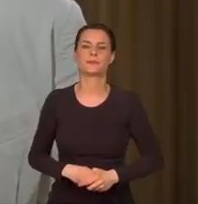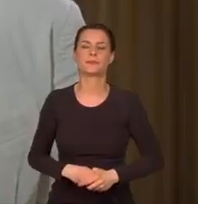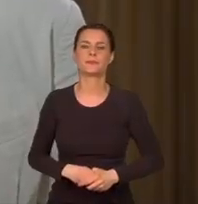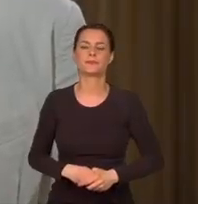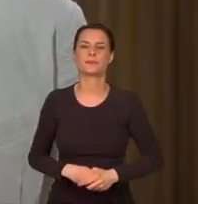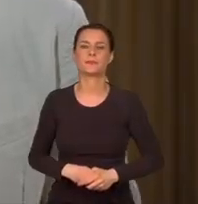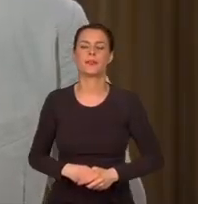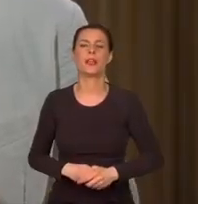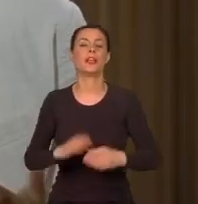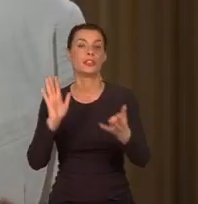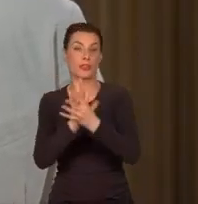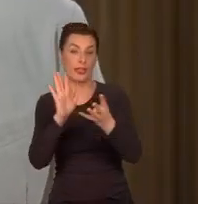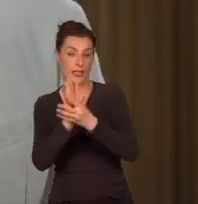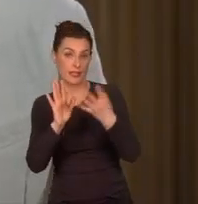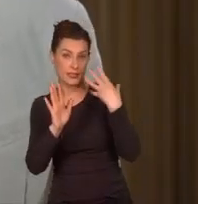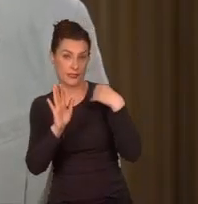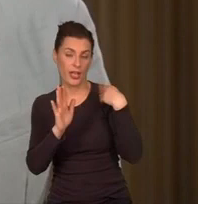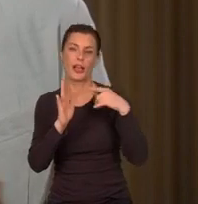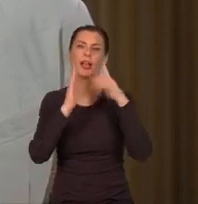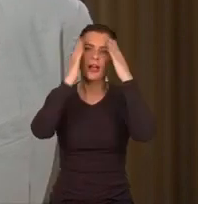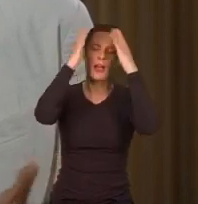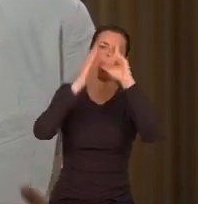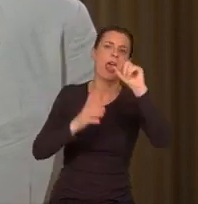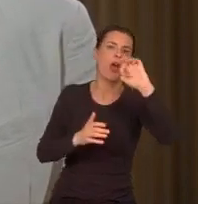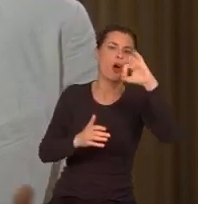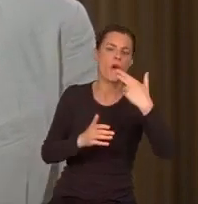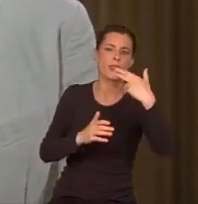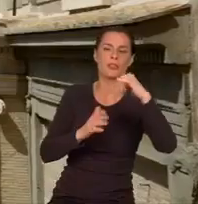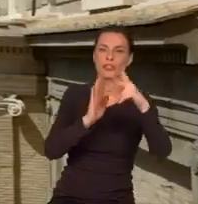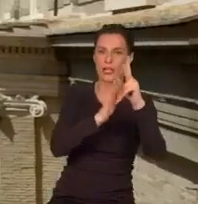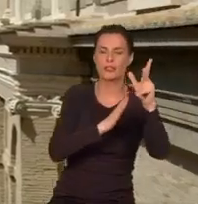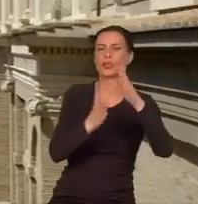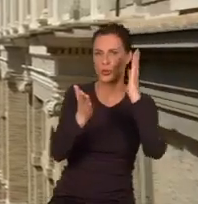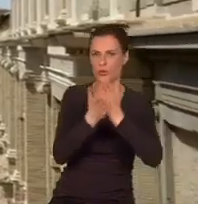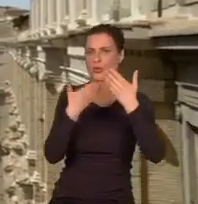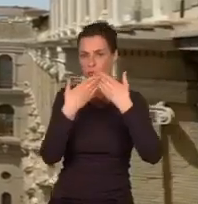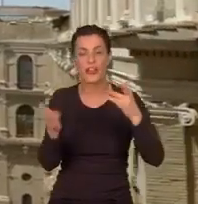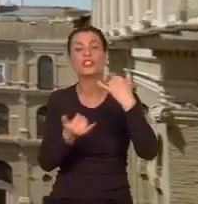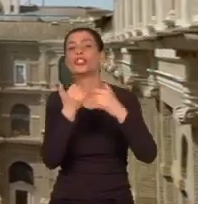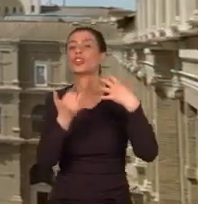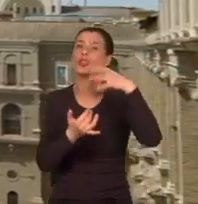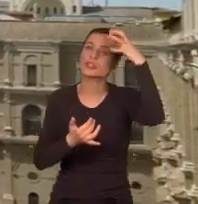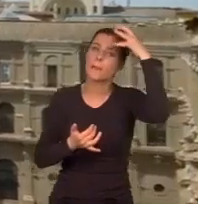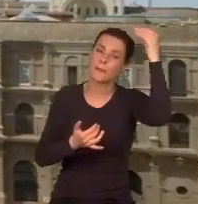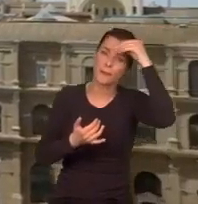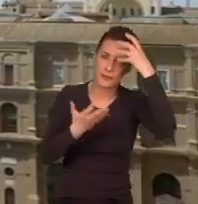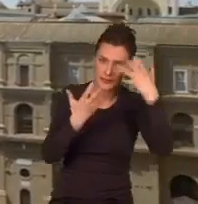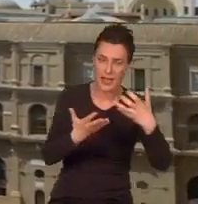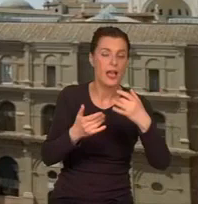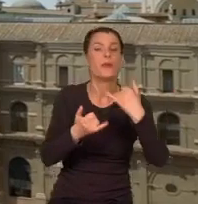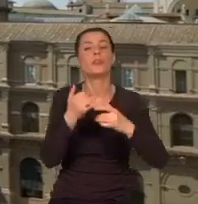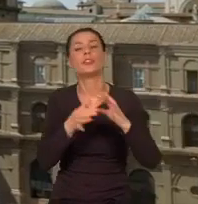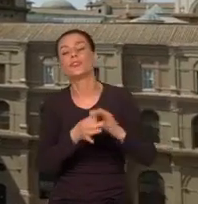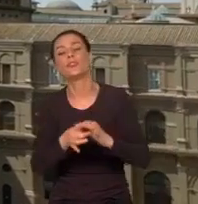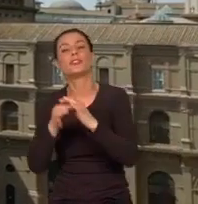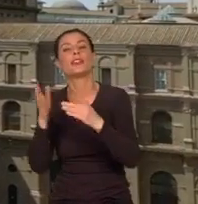Od końca XIX wieku i papieża Leona XIII archiwa są otwarte dla badaczy. Z jednej strony wiąże się z tym